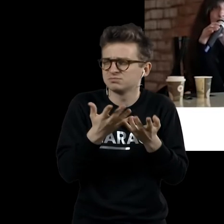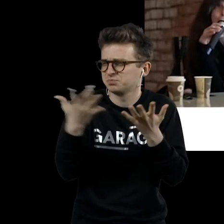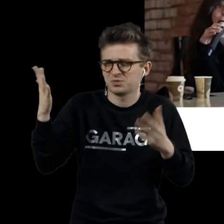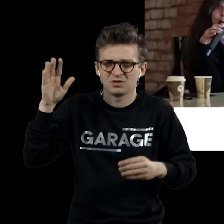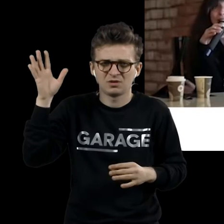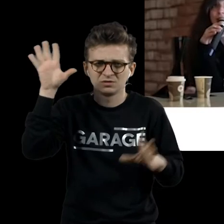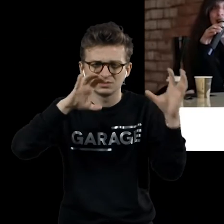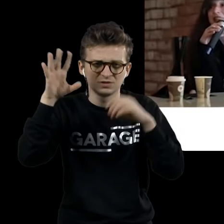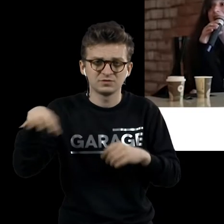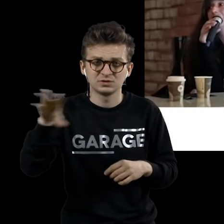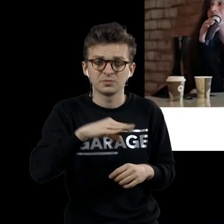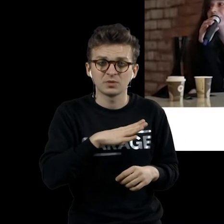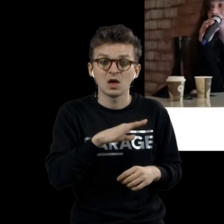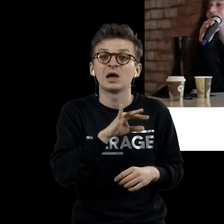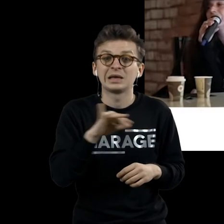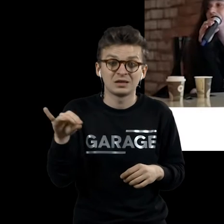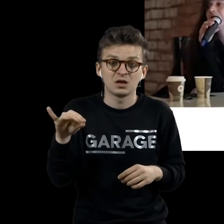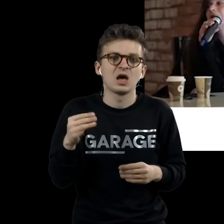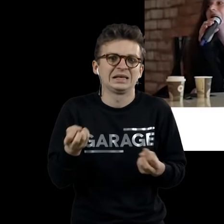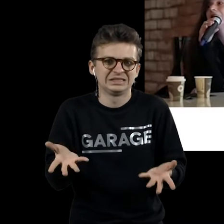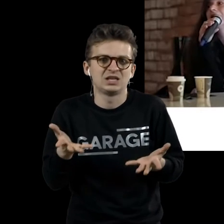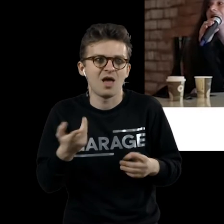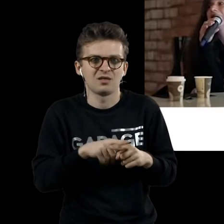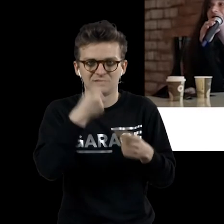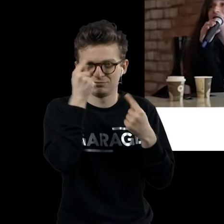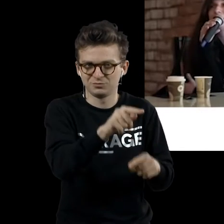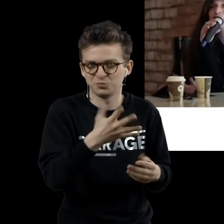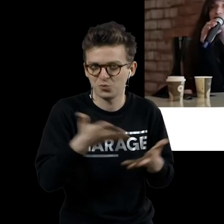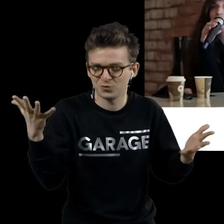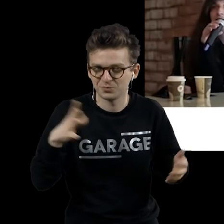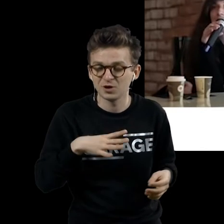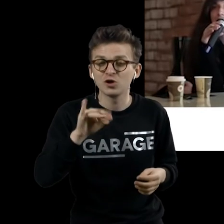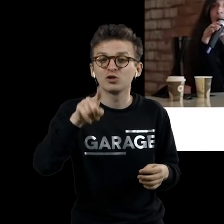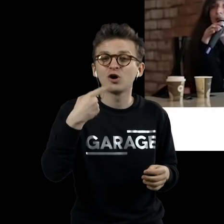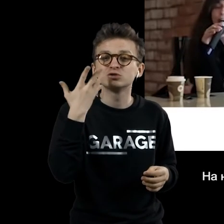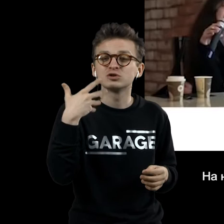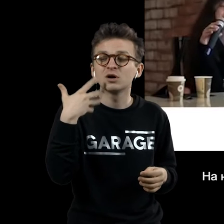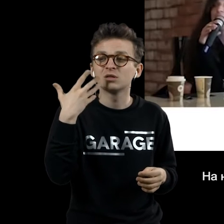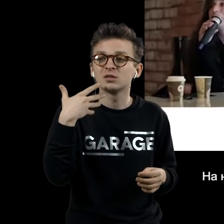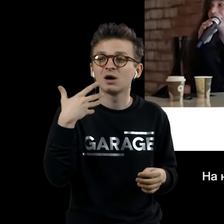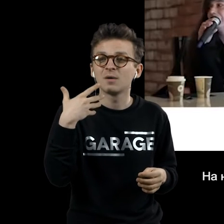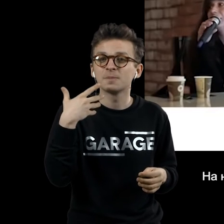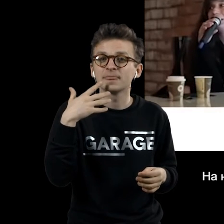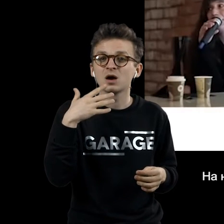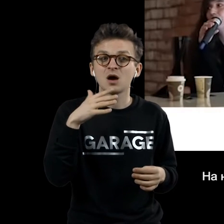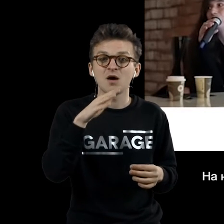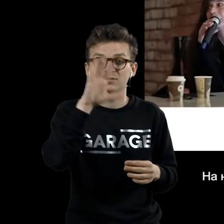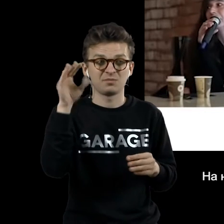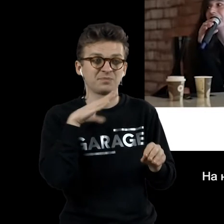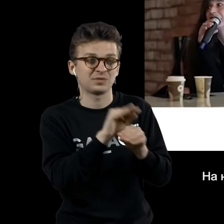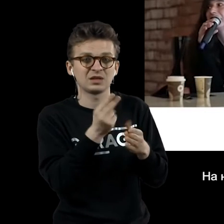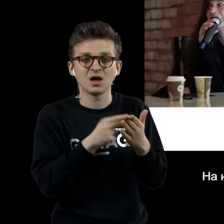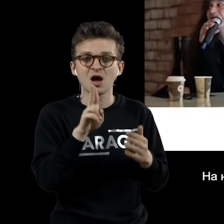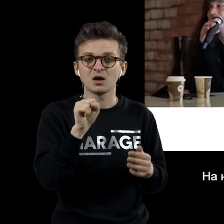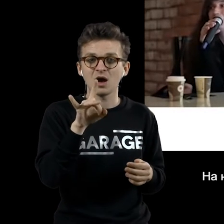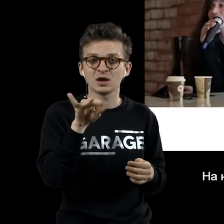естественно, эта работа стала самой знаменитой. И даже когда на нее рисовали карикатуры